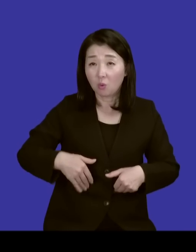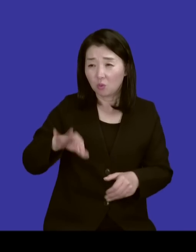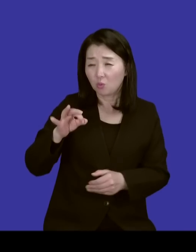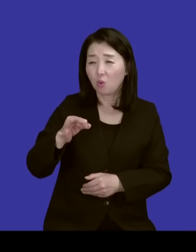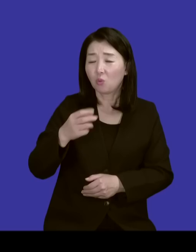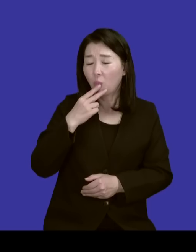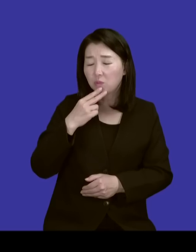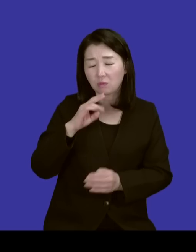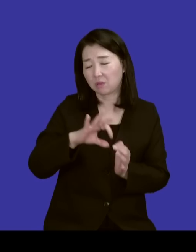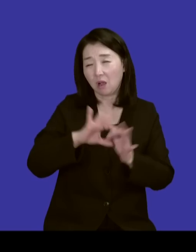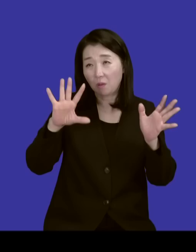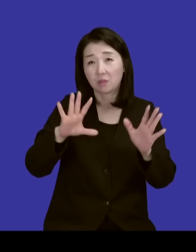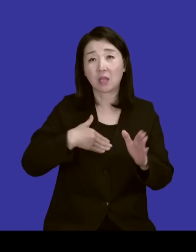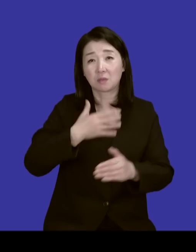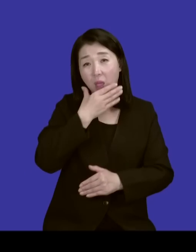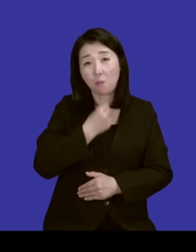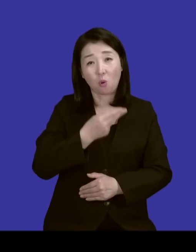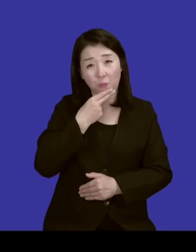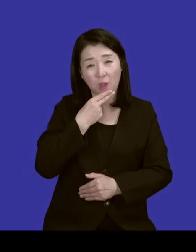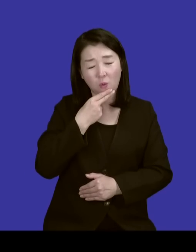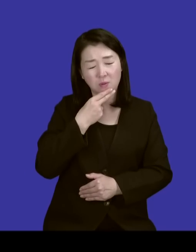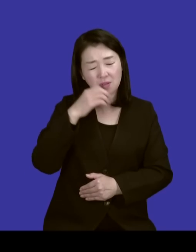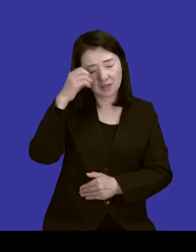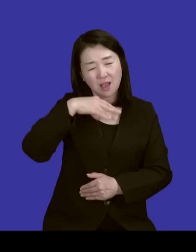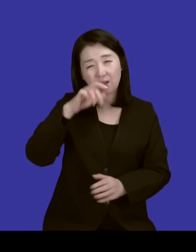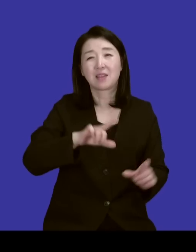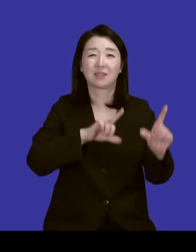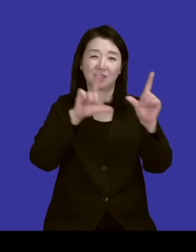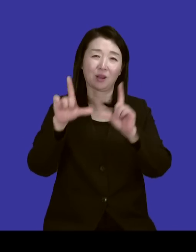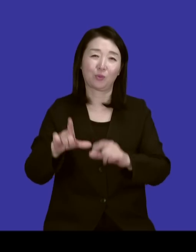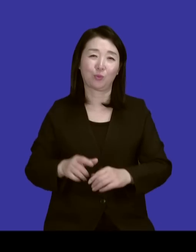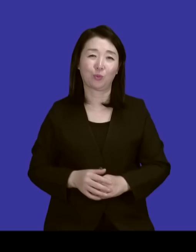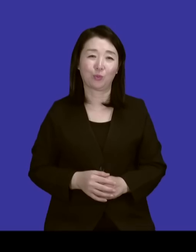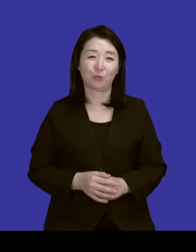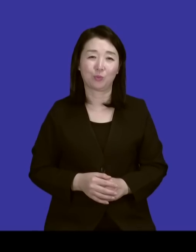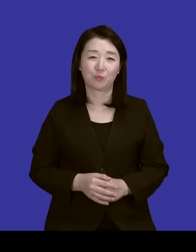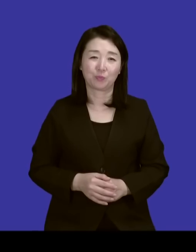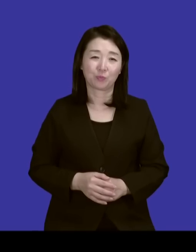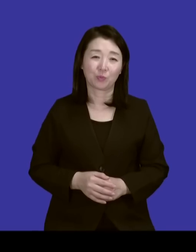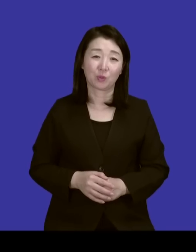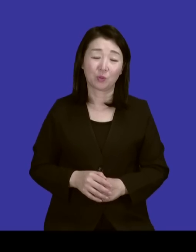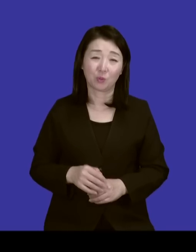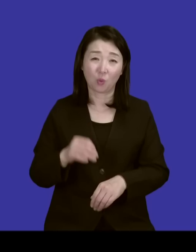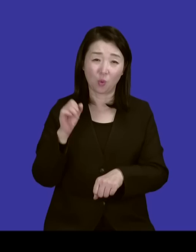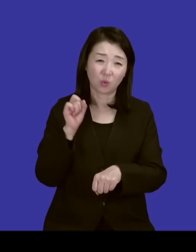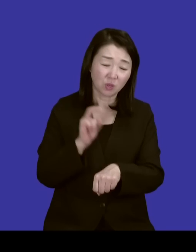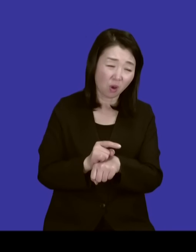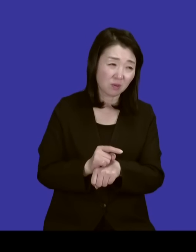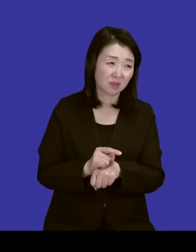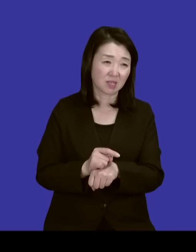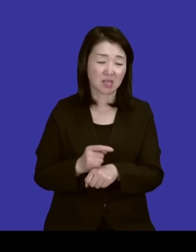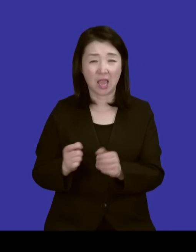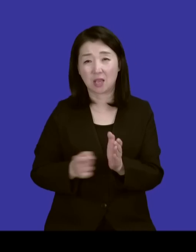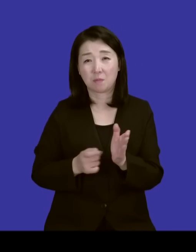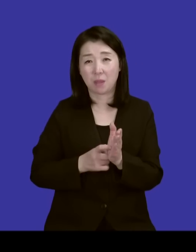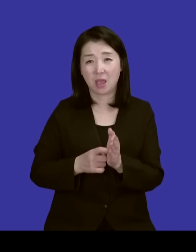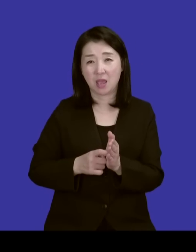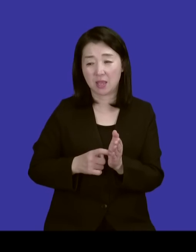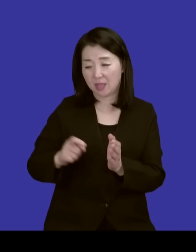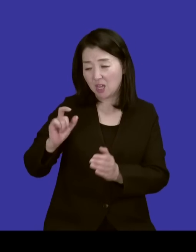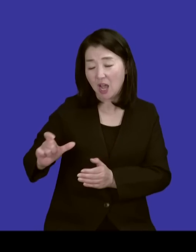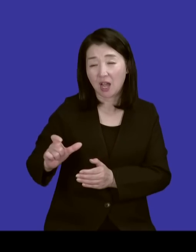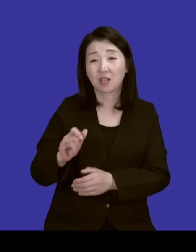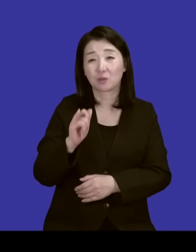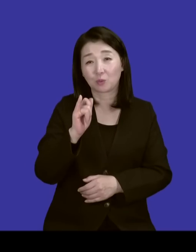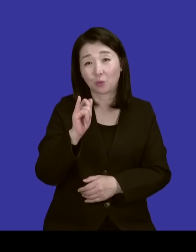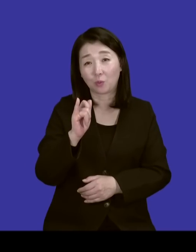않아. 이렇게 그냥 가기 시작한 거죠. 그러다가 이제 성격이 급한 입구 강하니까 제가 집에